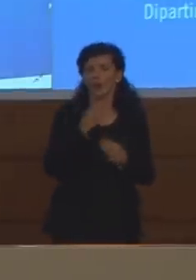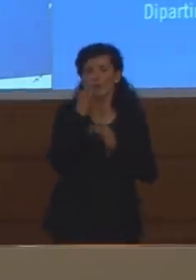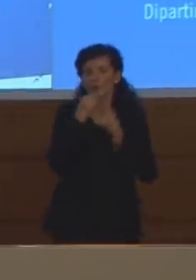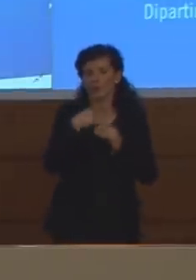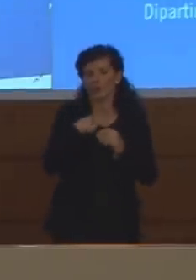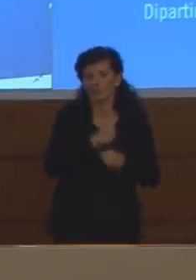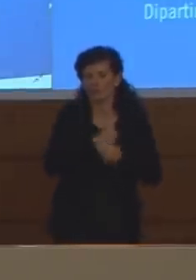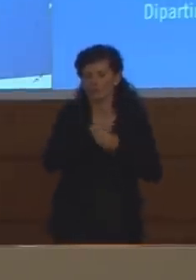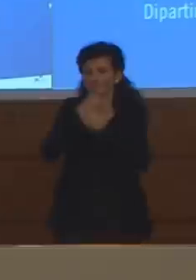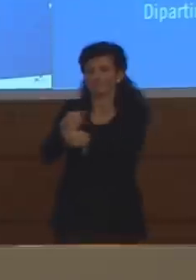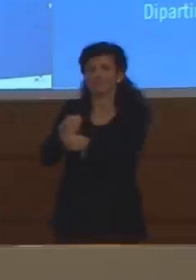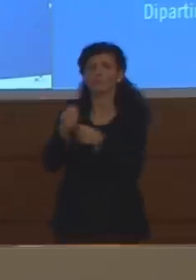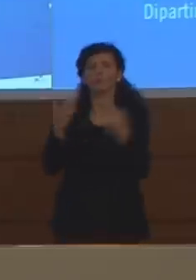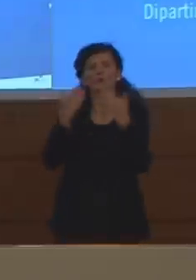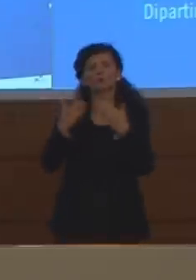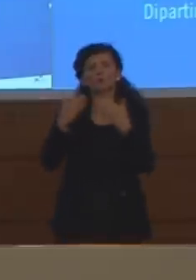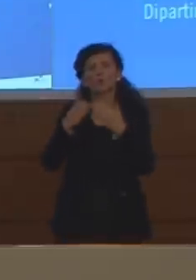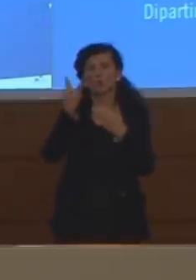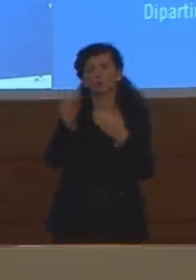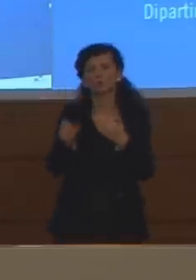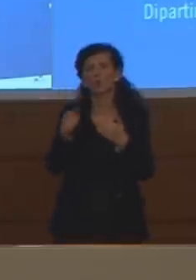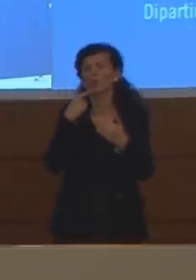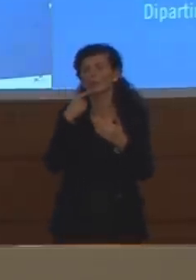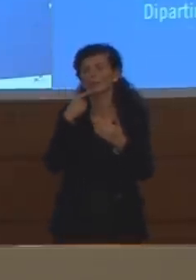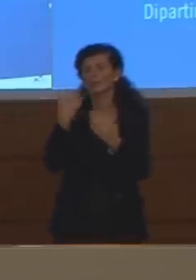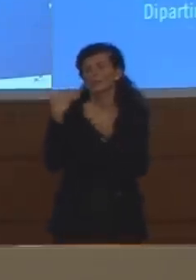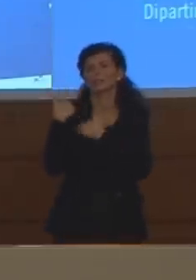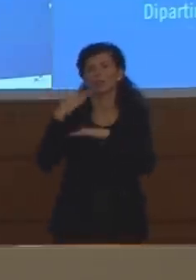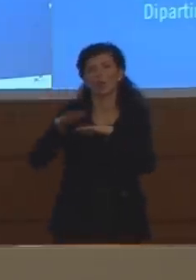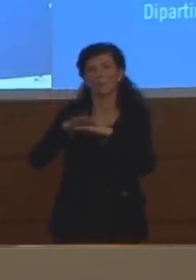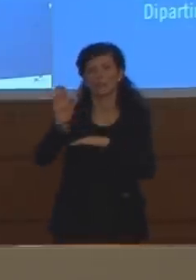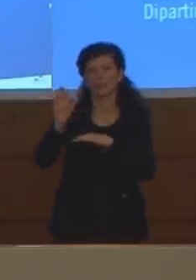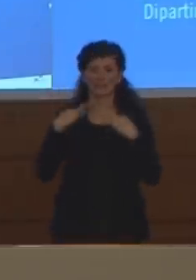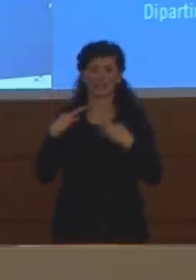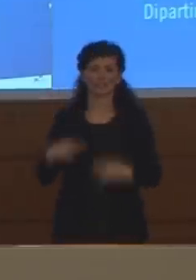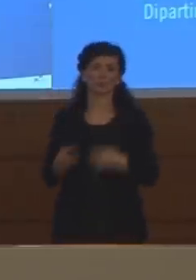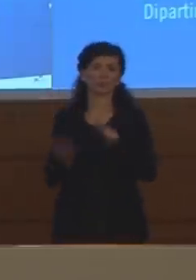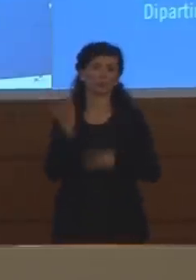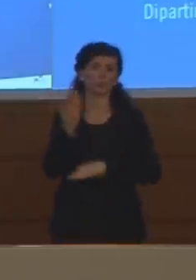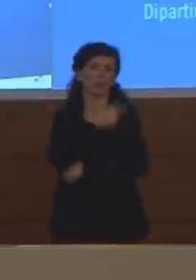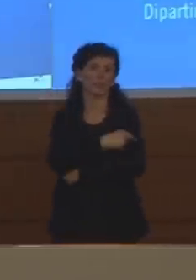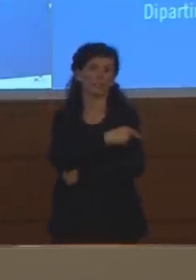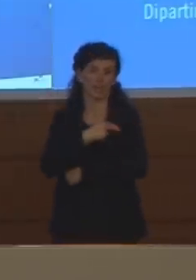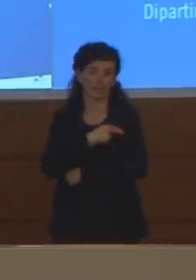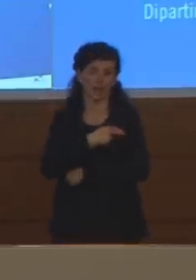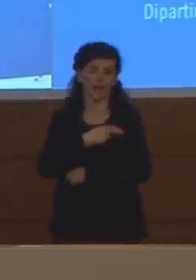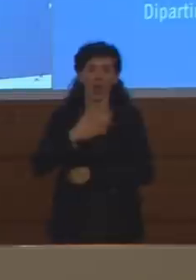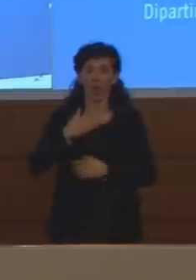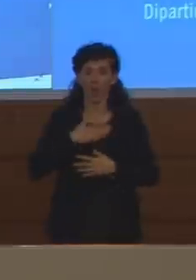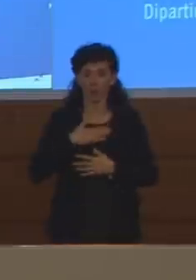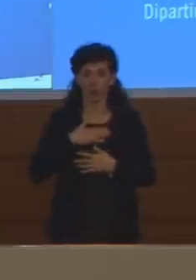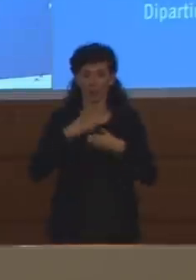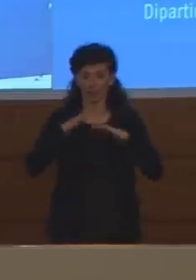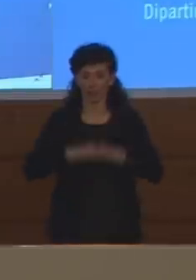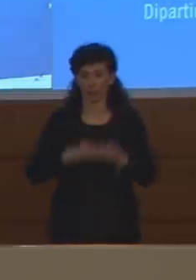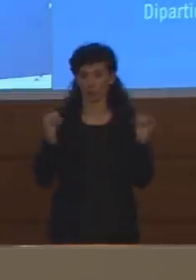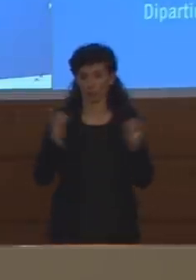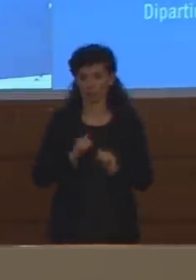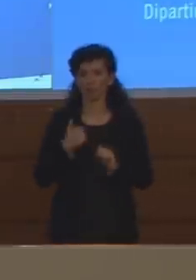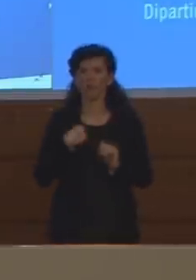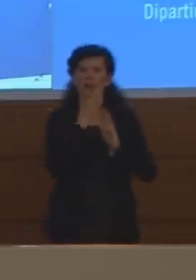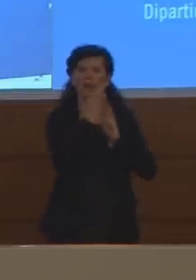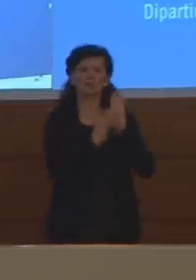epidemiologico che l'Istituto Superiore della Sanità sta facendo noi come dato abbiamo la massima